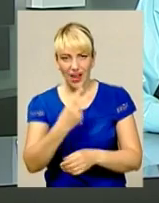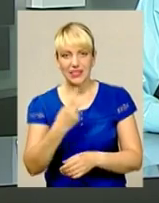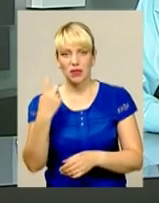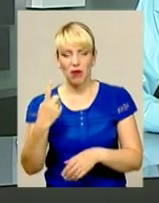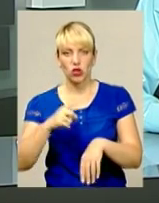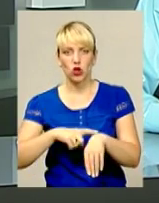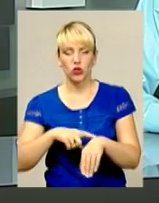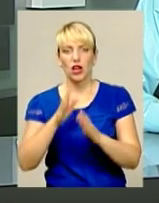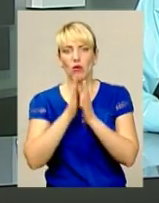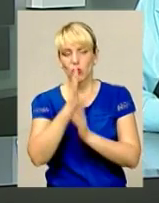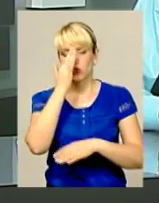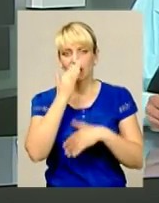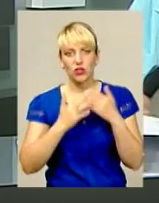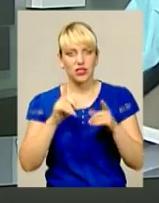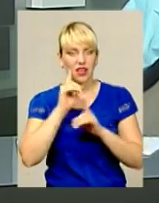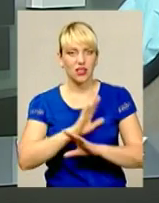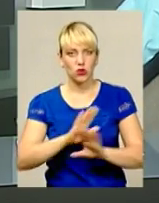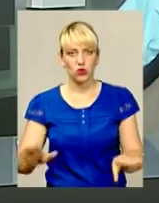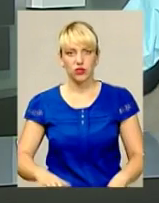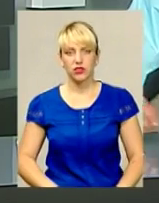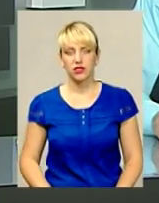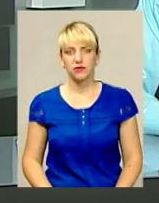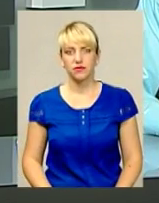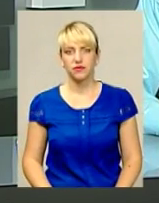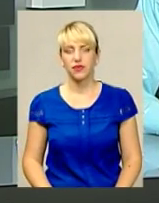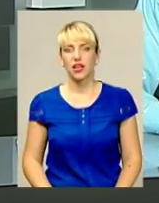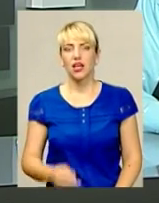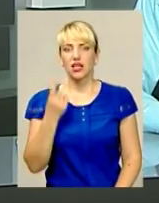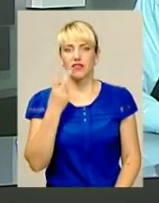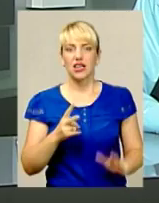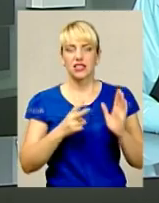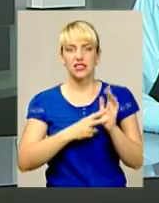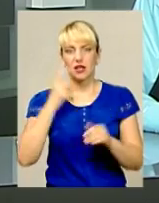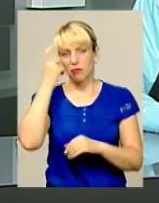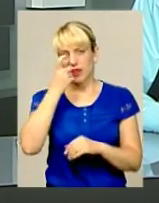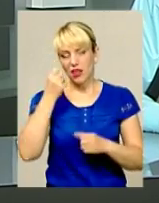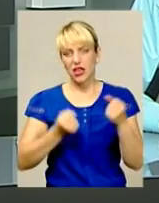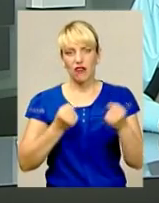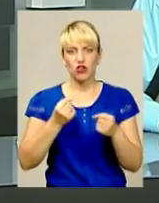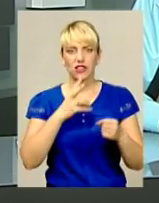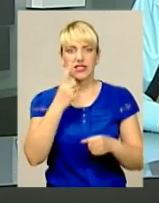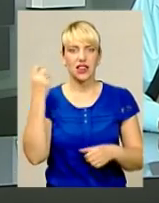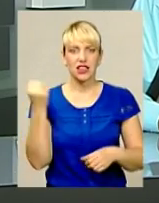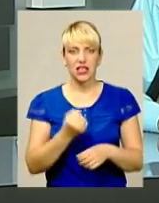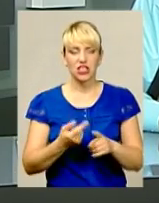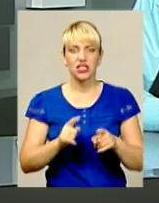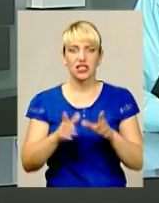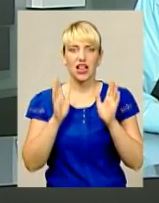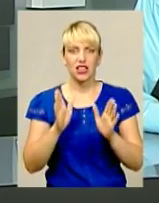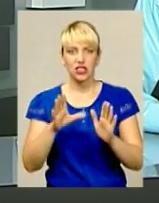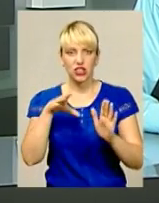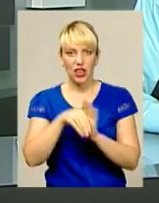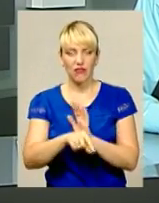вибачення у містян за тимчасові незручності. 27 п'яних водіїв за тиждень. І це лише у межах